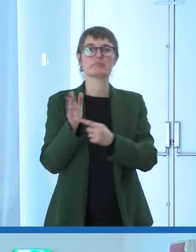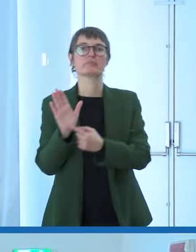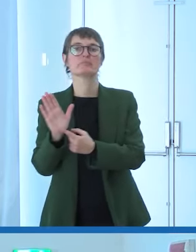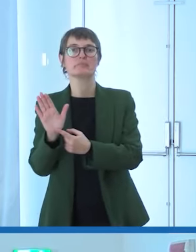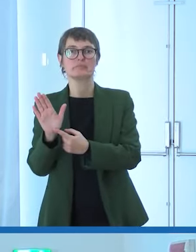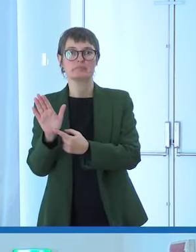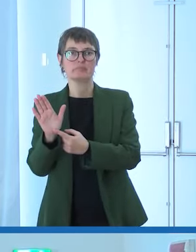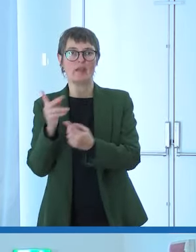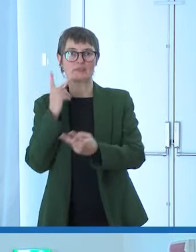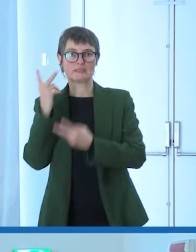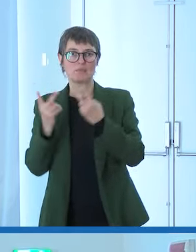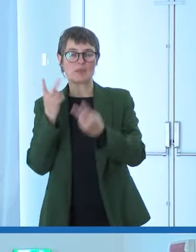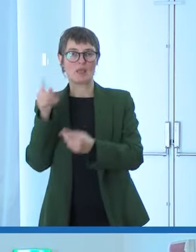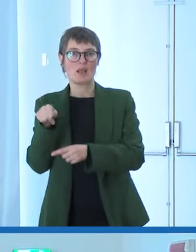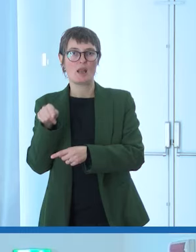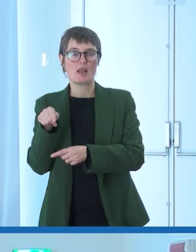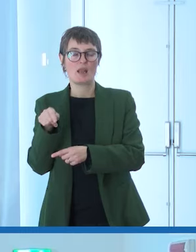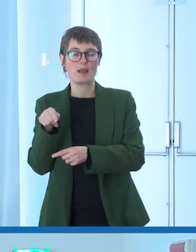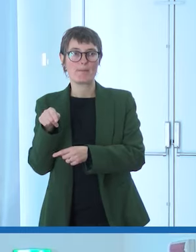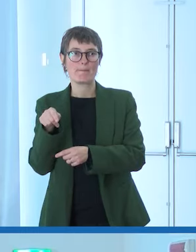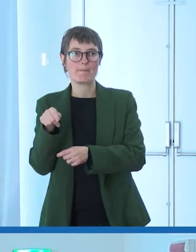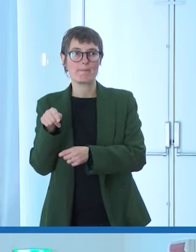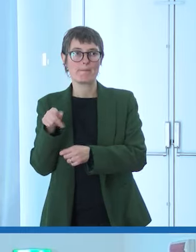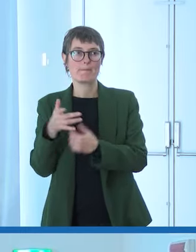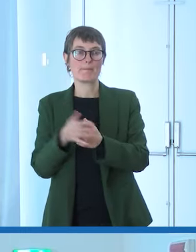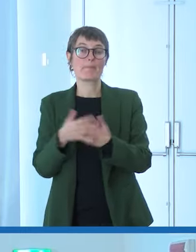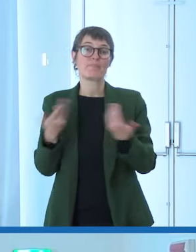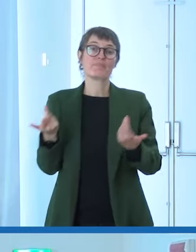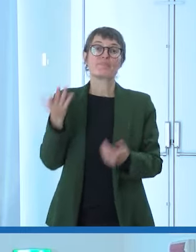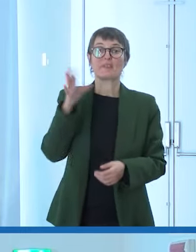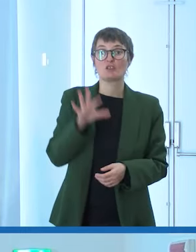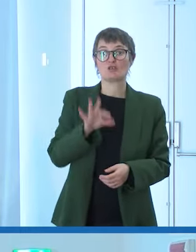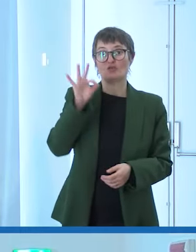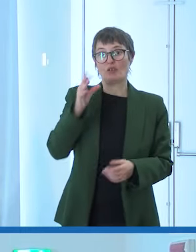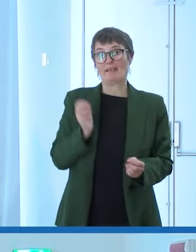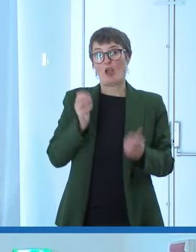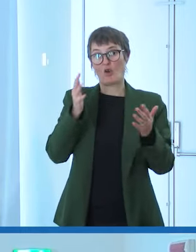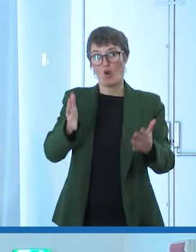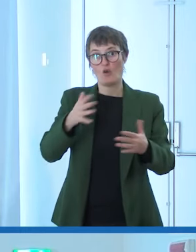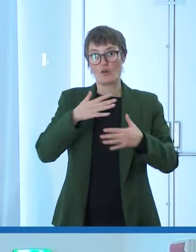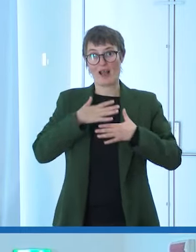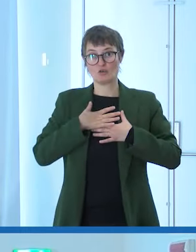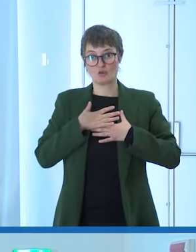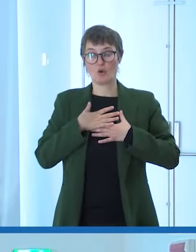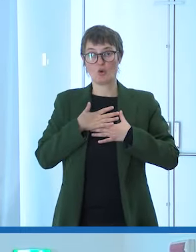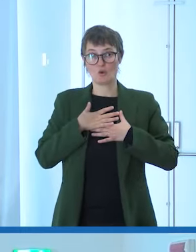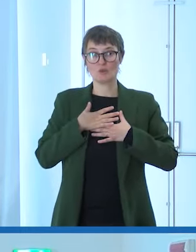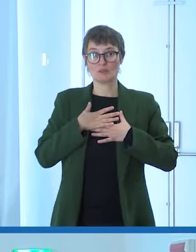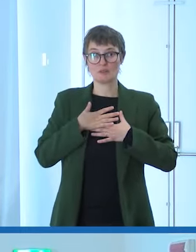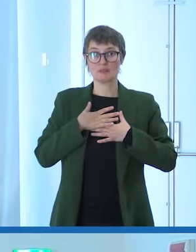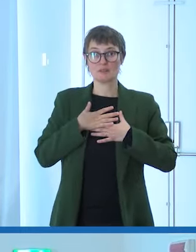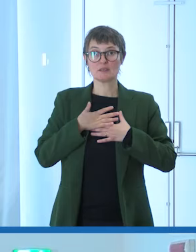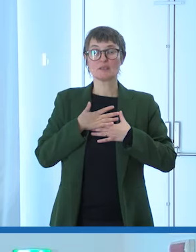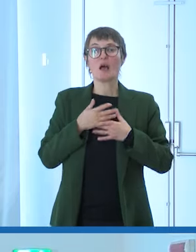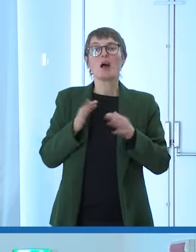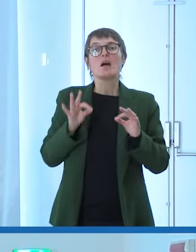quindi la scelta più coraggiosa nel mio caso a questo punto è stata di cambiare